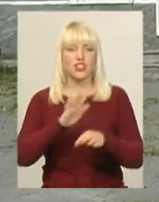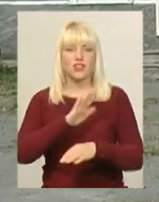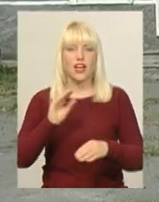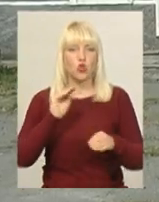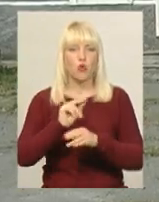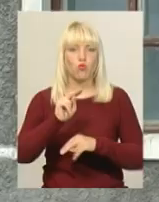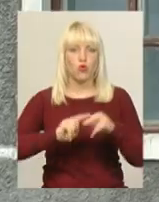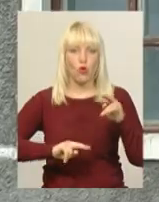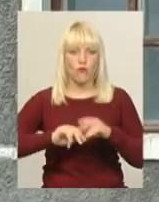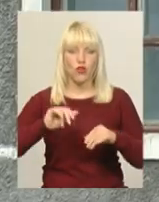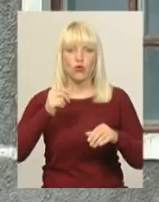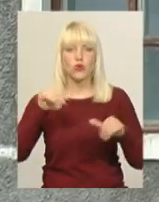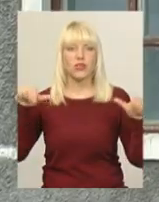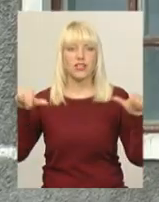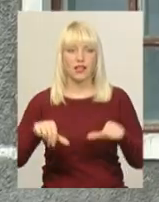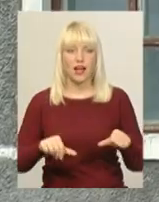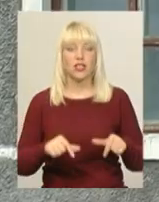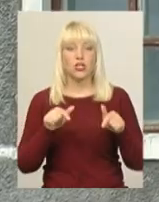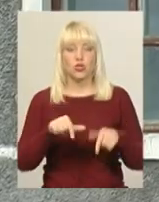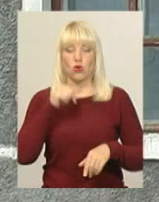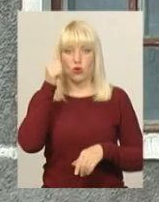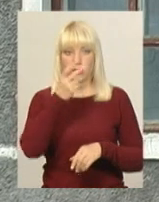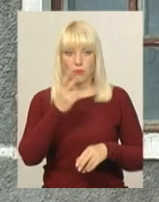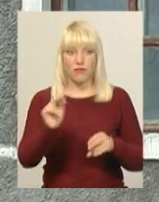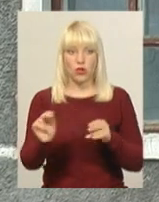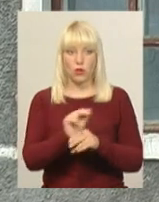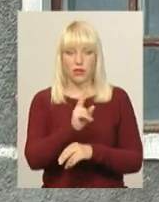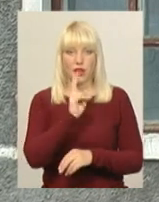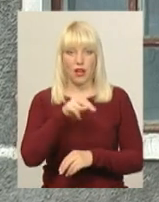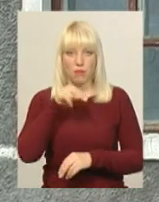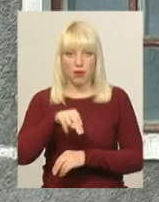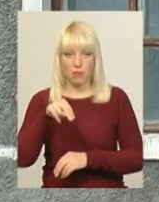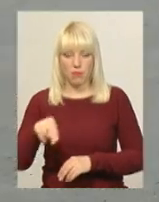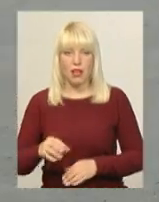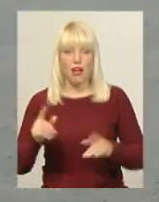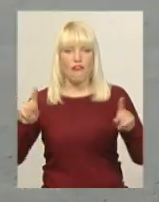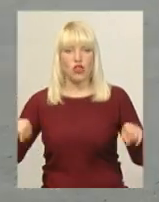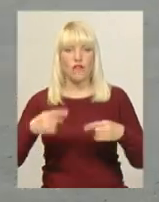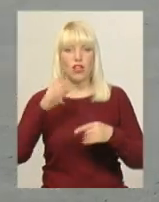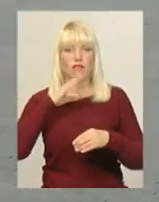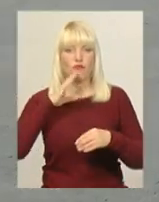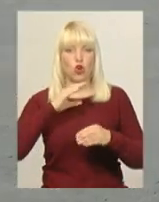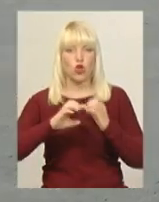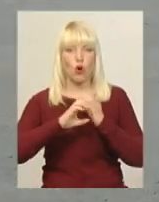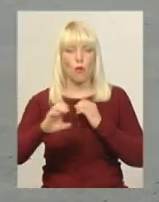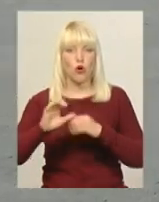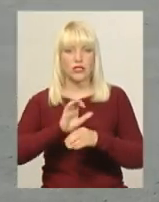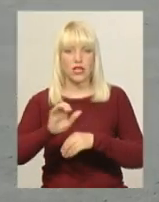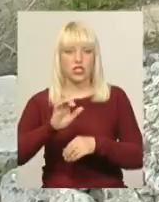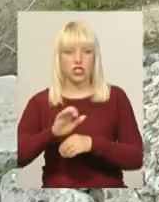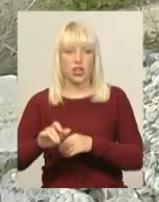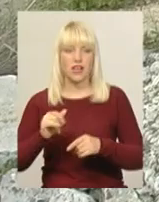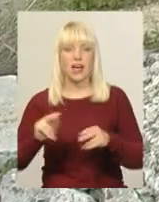-пропускного пункту. Цього року мають відремонтувати КПП, відновити водопостачання в аеропорту та провести поточний ремонт злітно